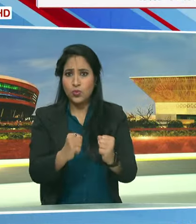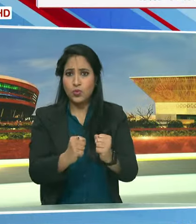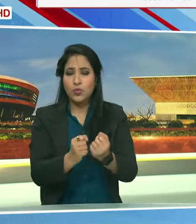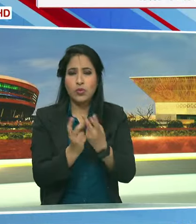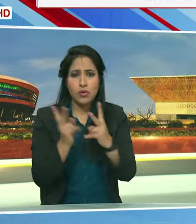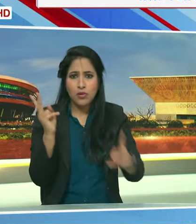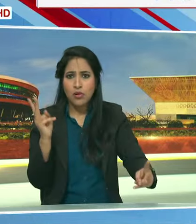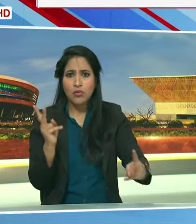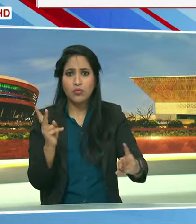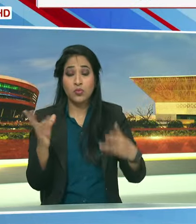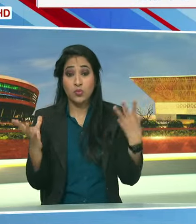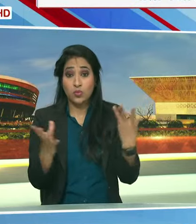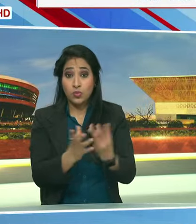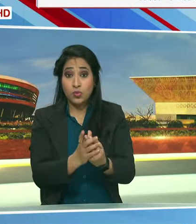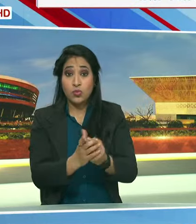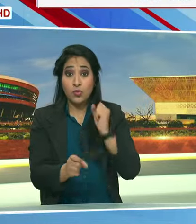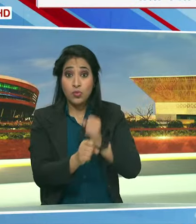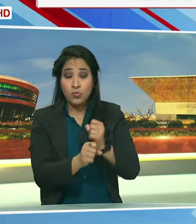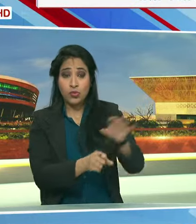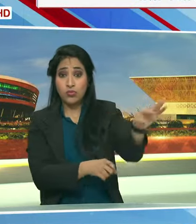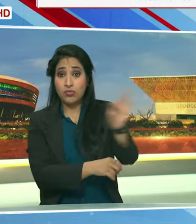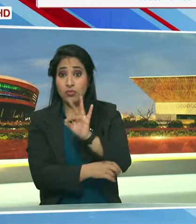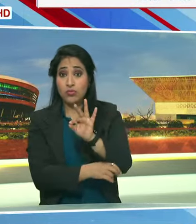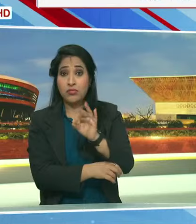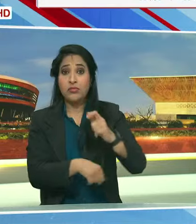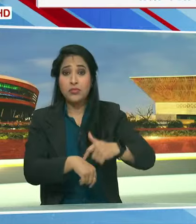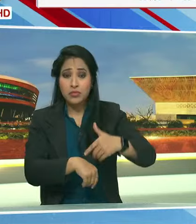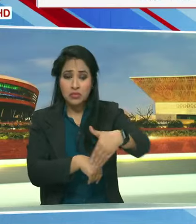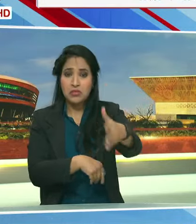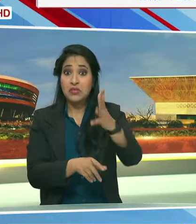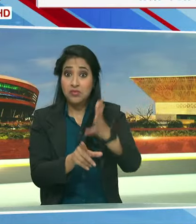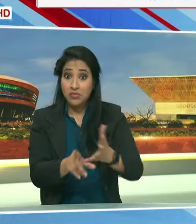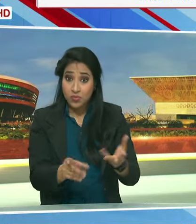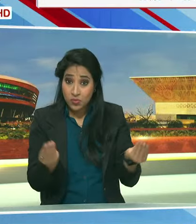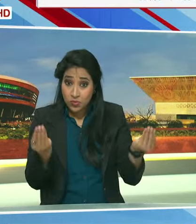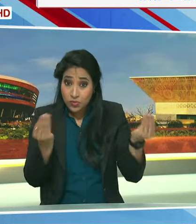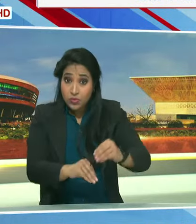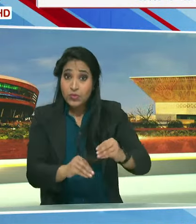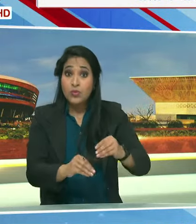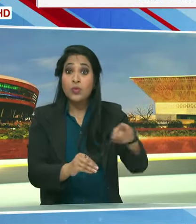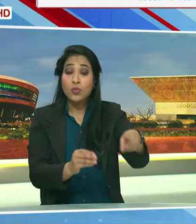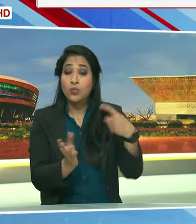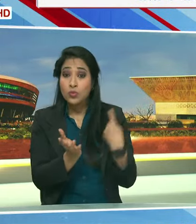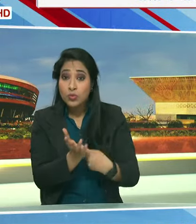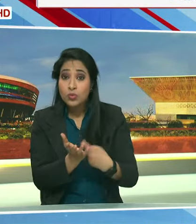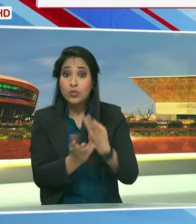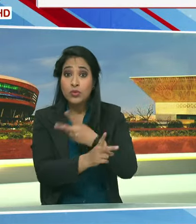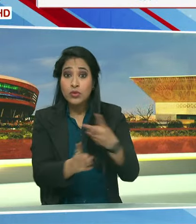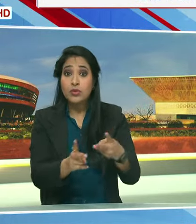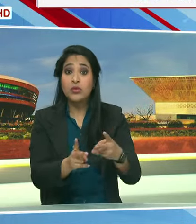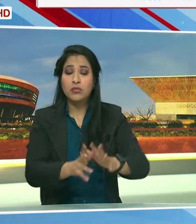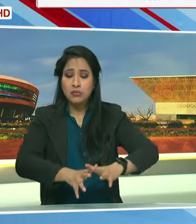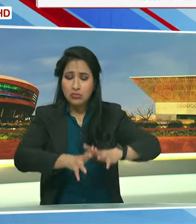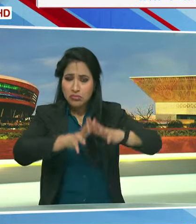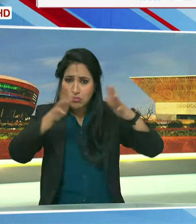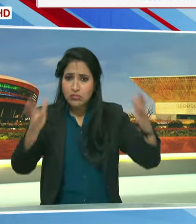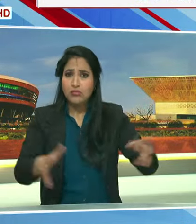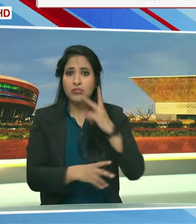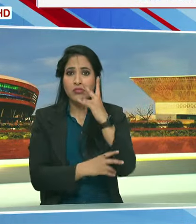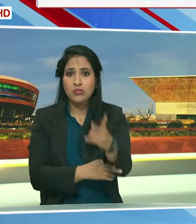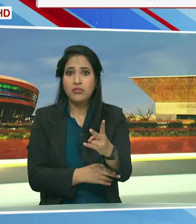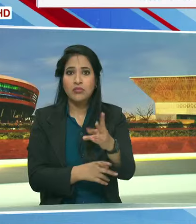बहुमत वाली सरकार के कम से कम अगले 5 साल इन नीतियों को काफी हद तक